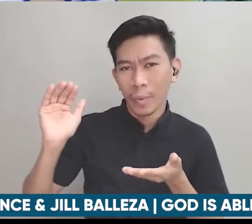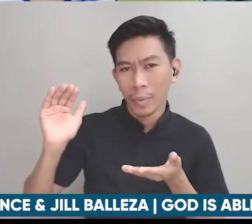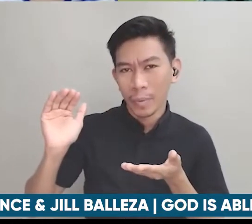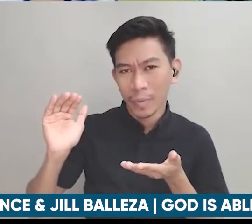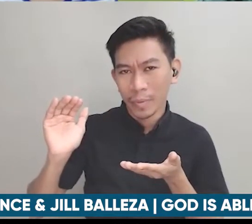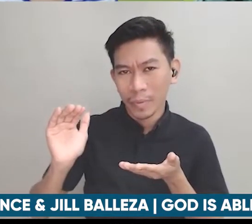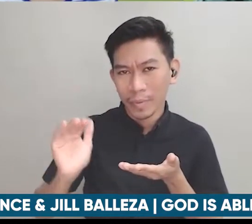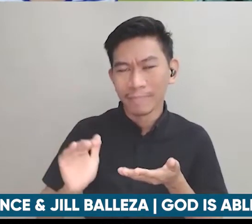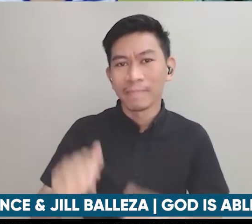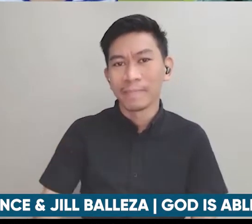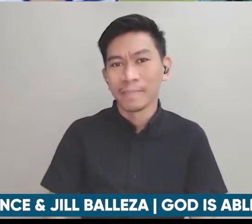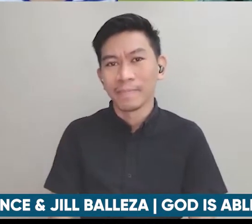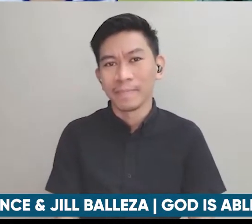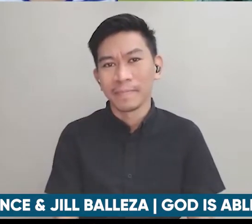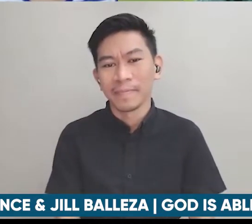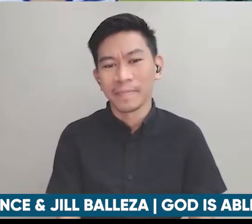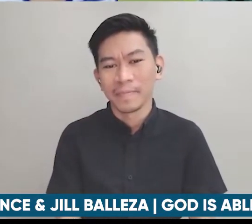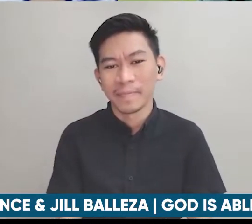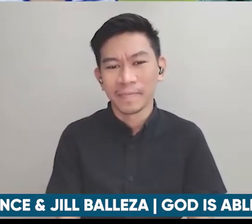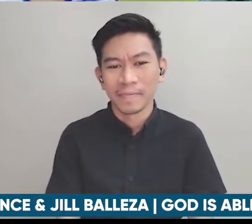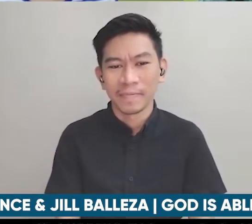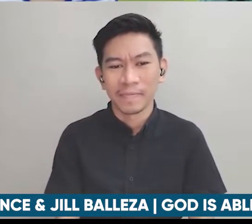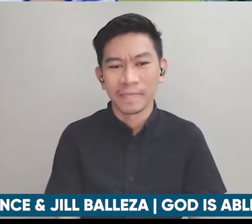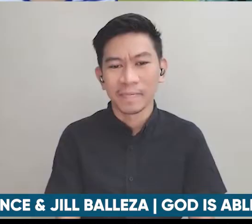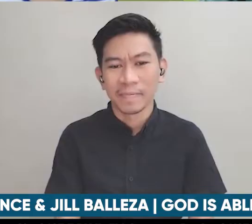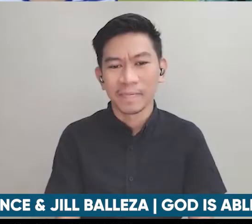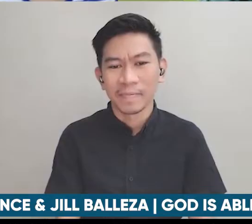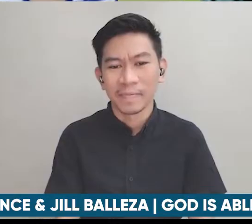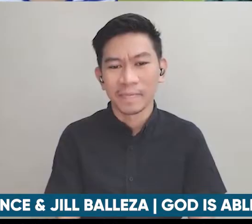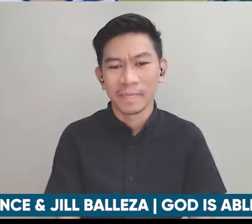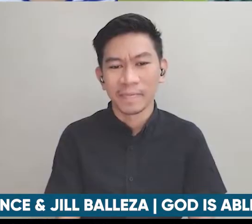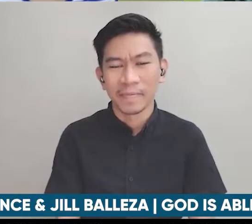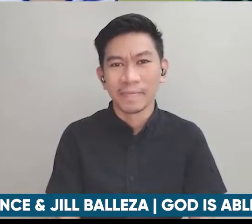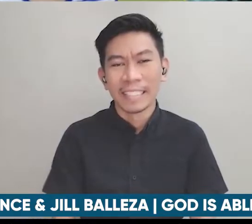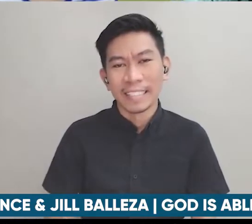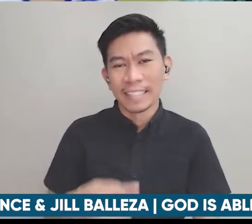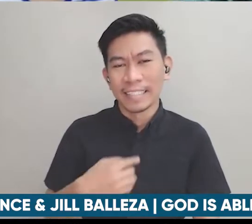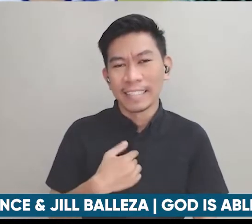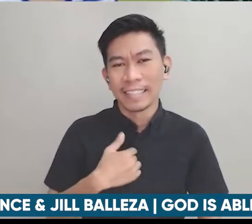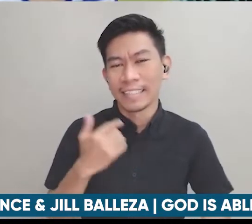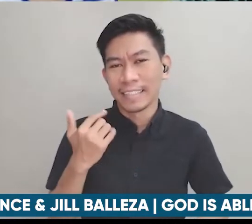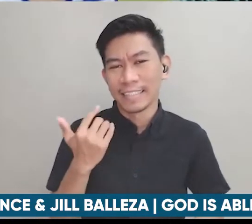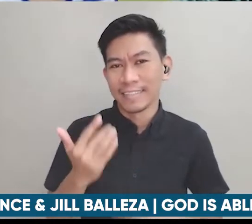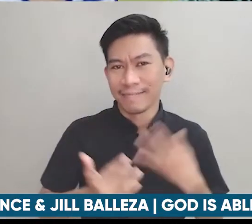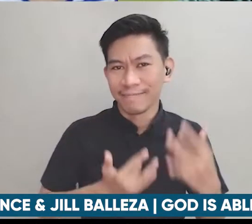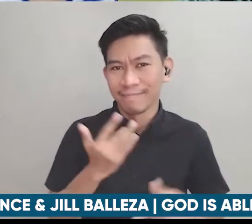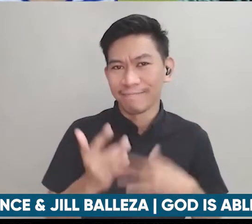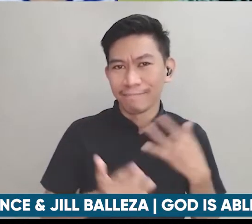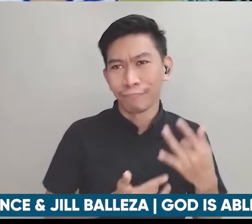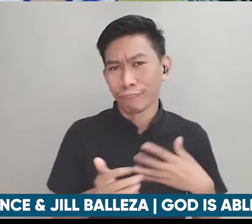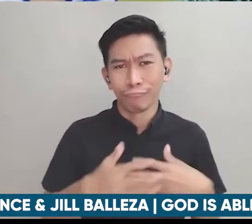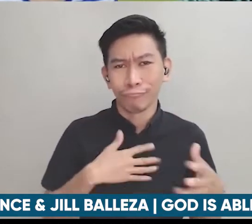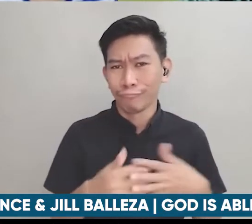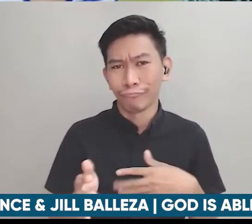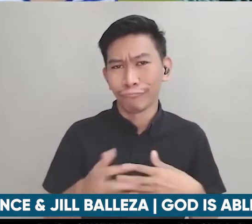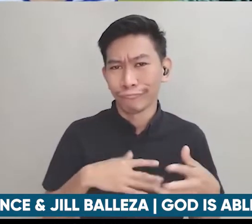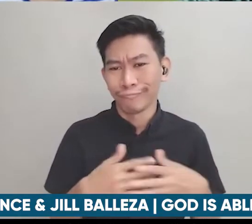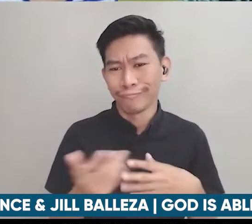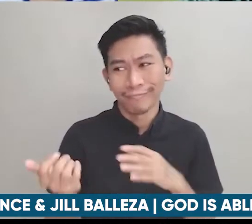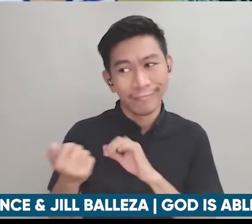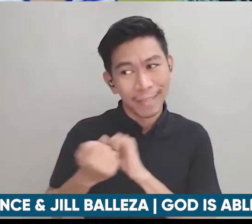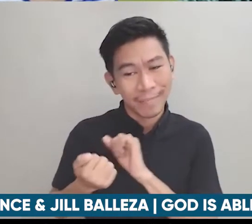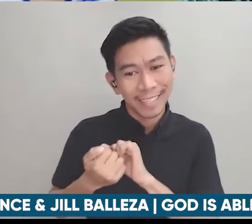and yun ako kasi I enjoy anywhere anything to do nakasama si Jill